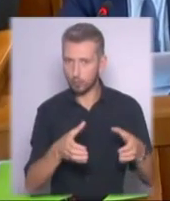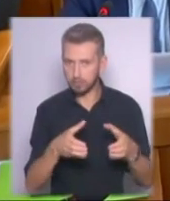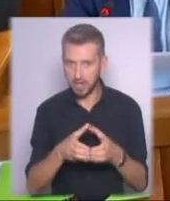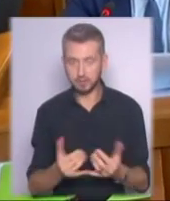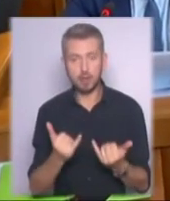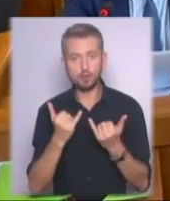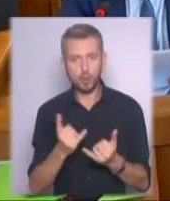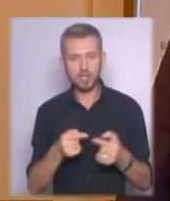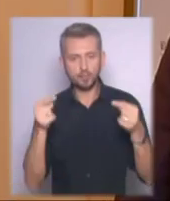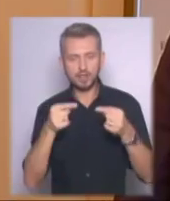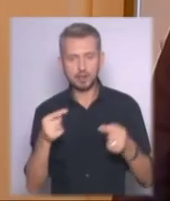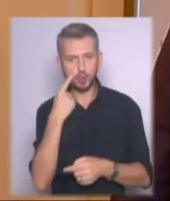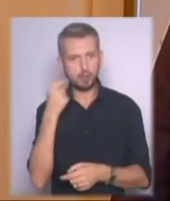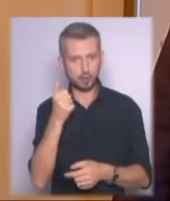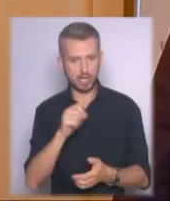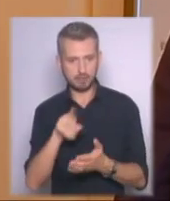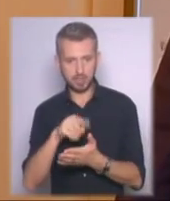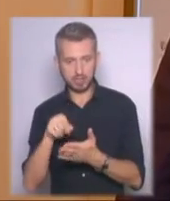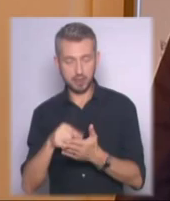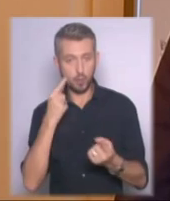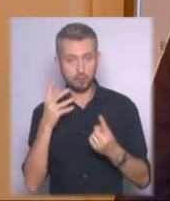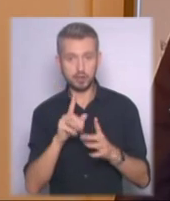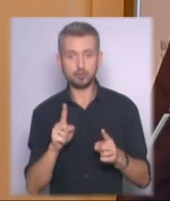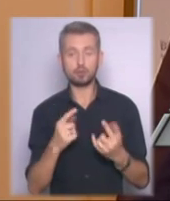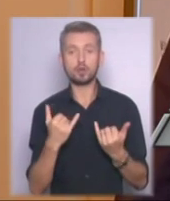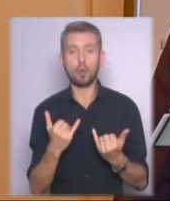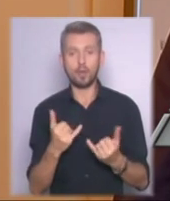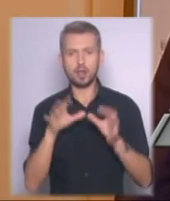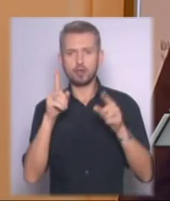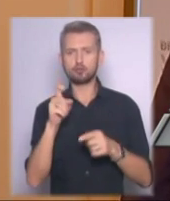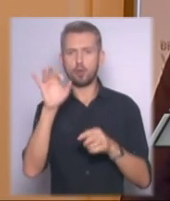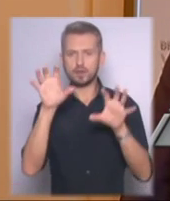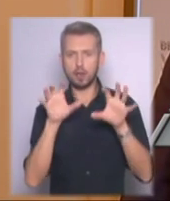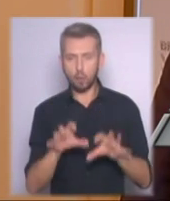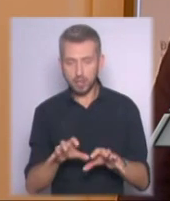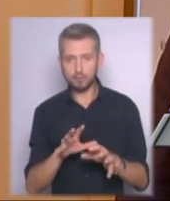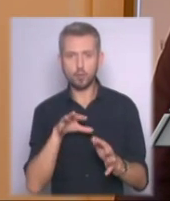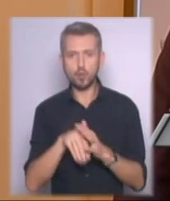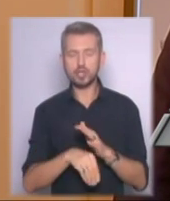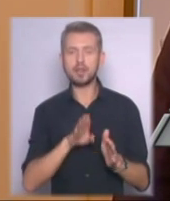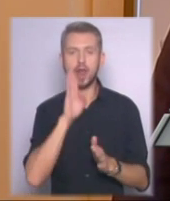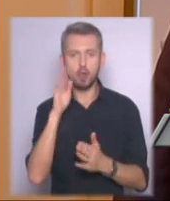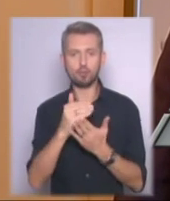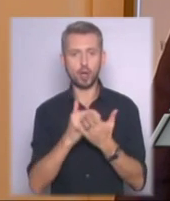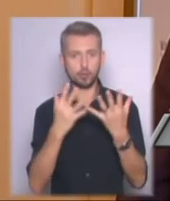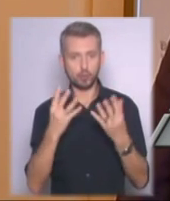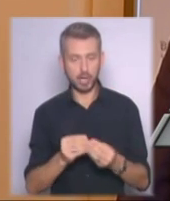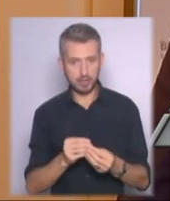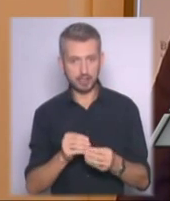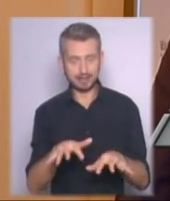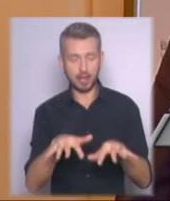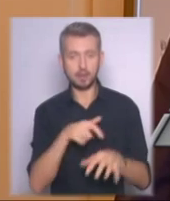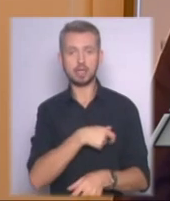пріоритетні питання. Уявіть собі, щоб сьогодні 100 законів включити на ранок в порядок денній сесії, депутати можуть прийти